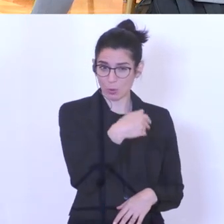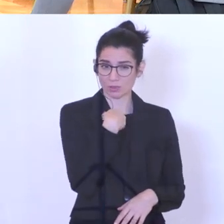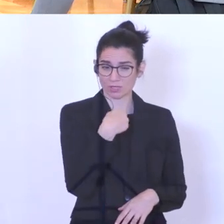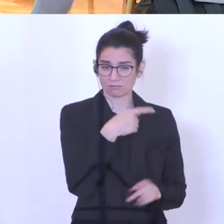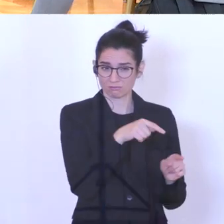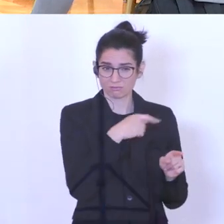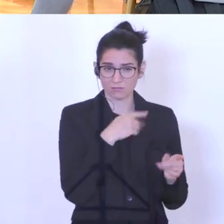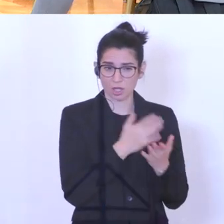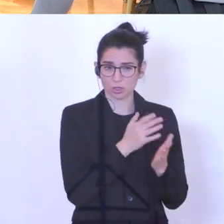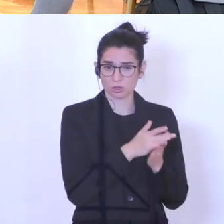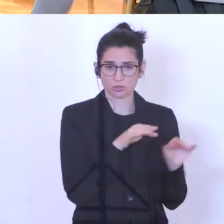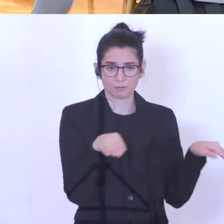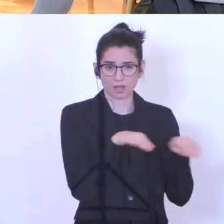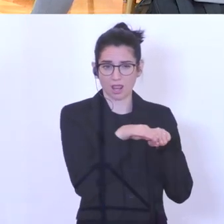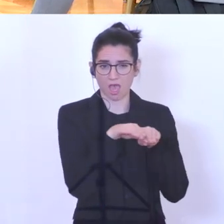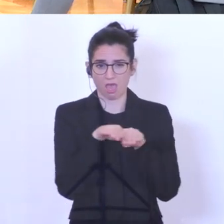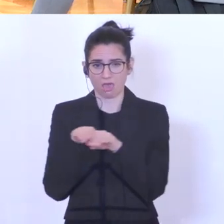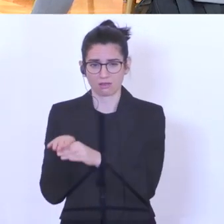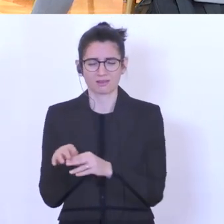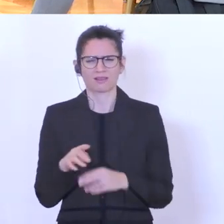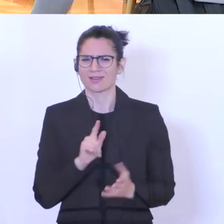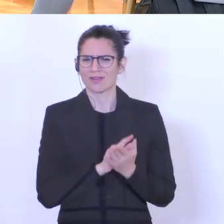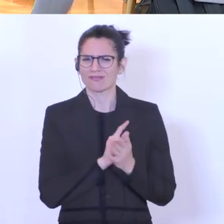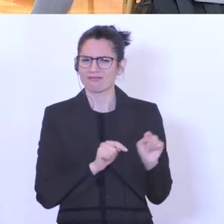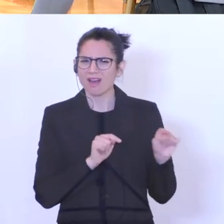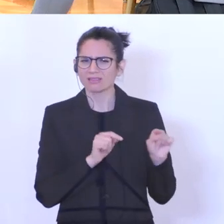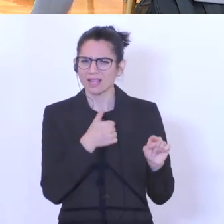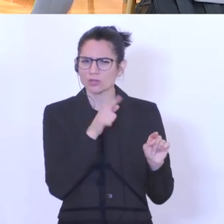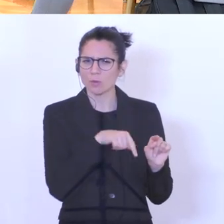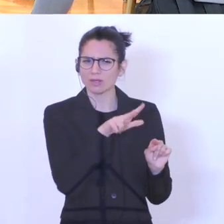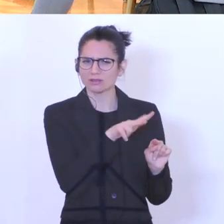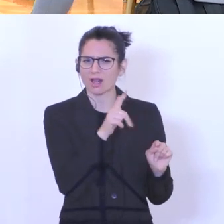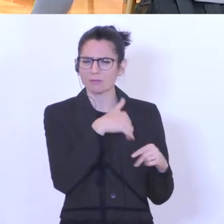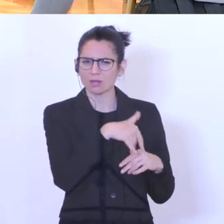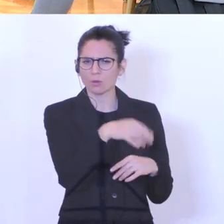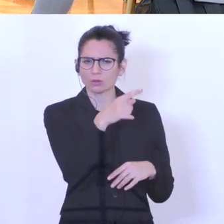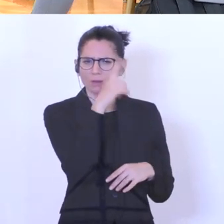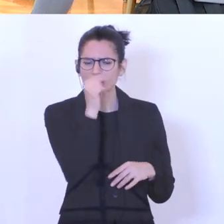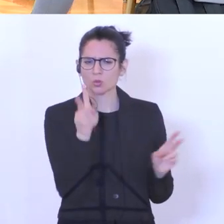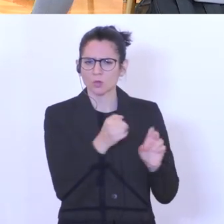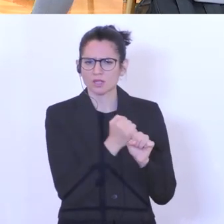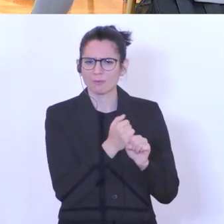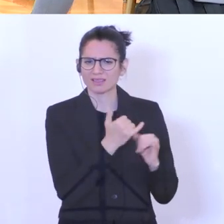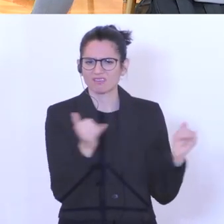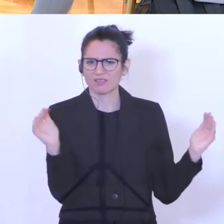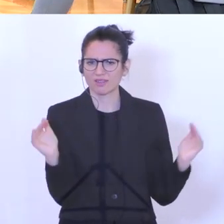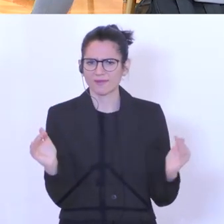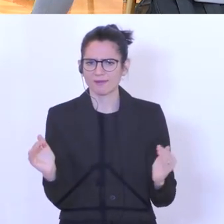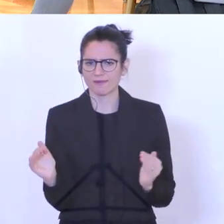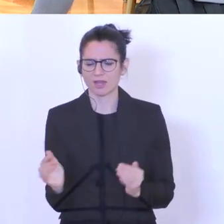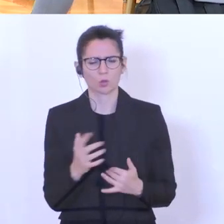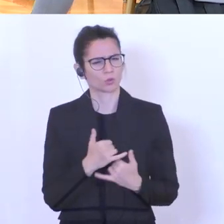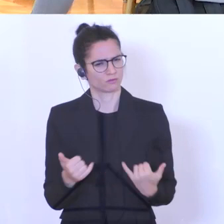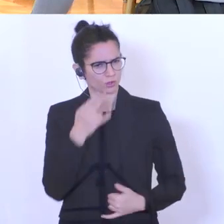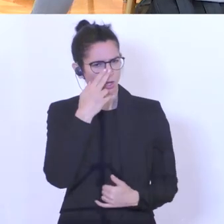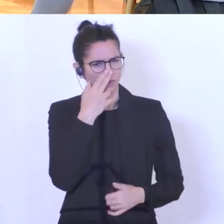Wochen so. Wann schätzen Sie, dass diese Zahlen von Menschen in Kurzarbeit zurückgehen? Wie sind die Berechnungsmodelle, die Sie haben im Ministerium